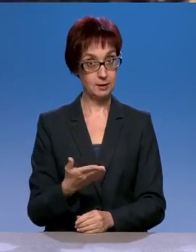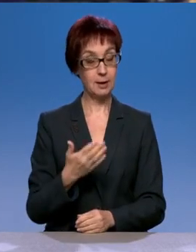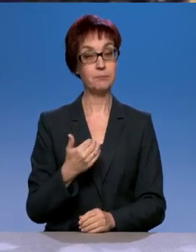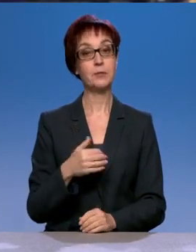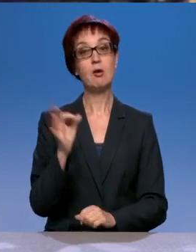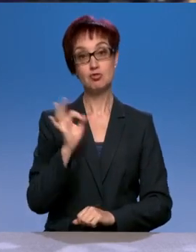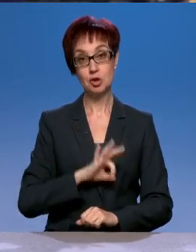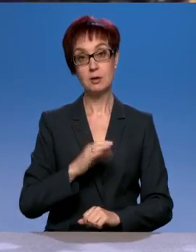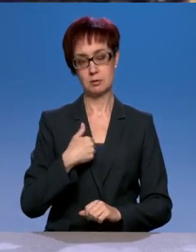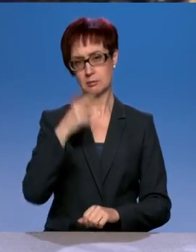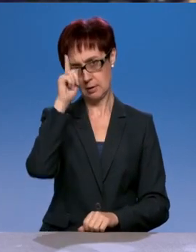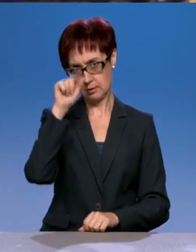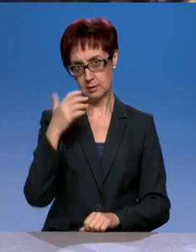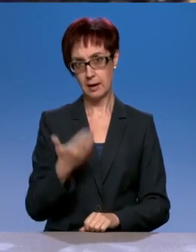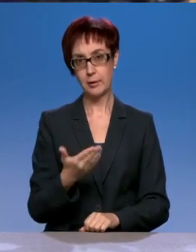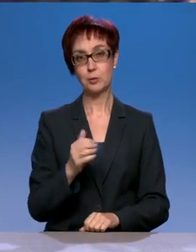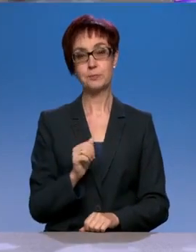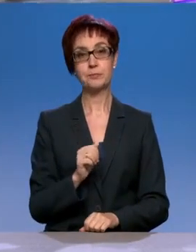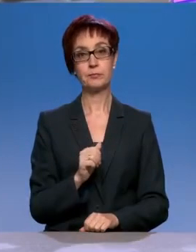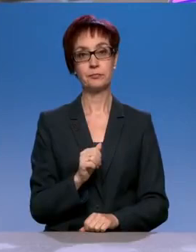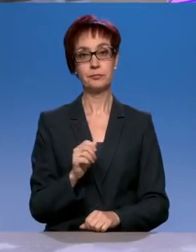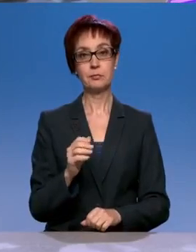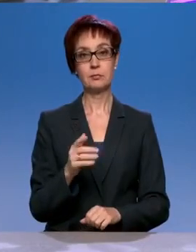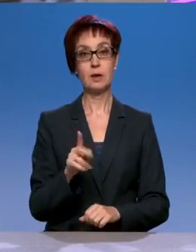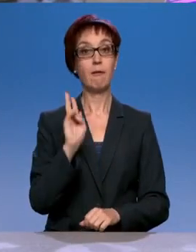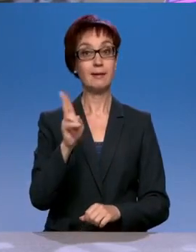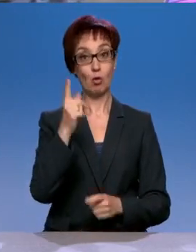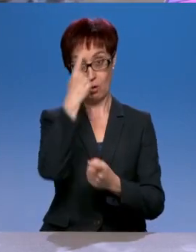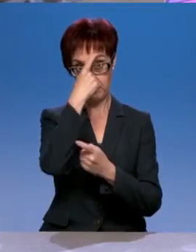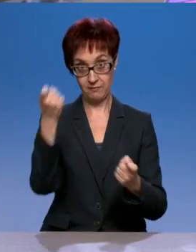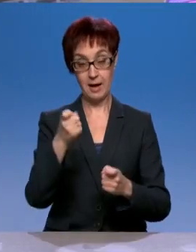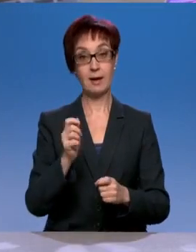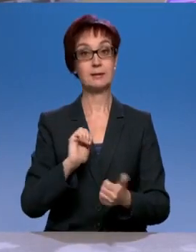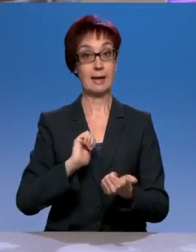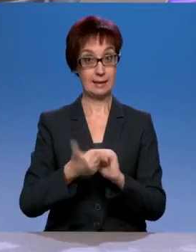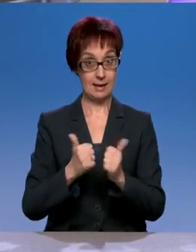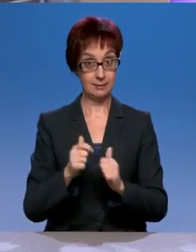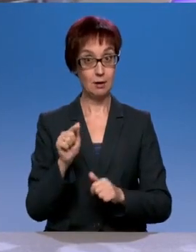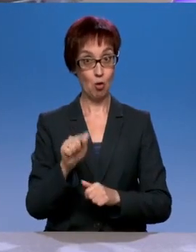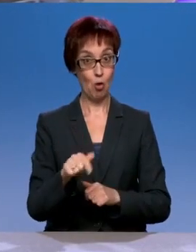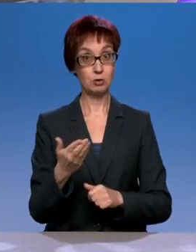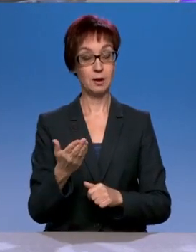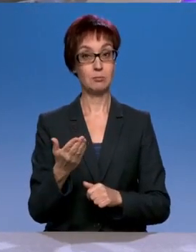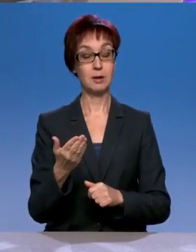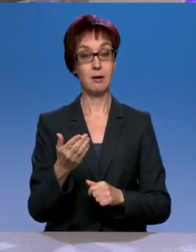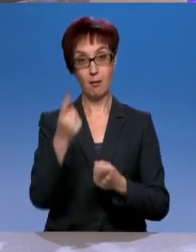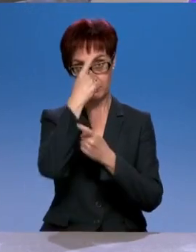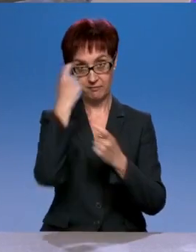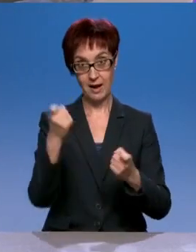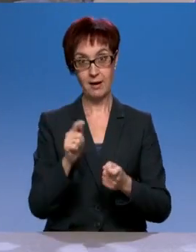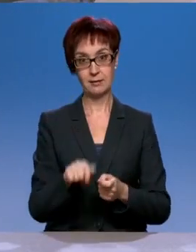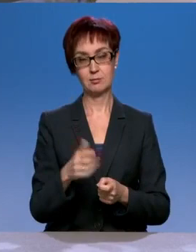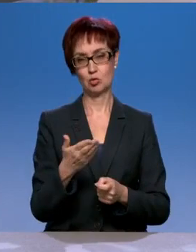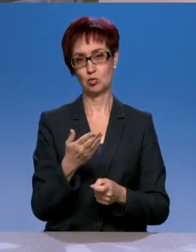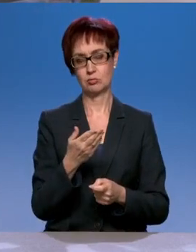воздвигается тот, кто объявляет тендер, не совсем реальные условия. есть... Это как? Ну, там